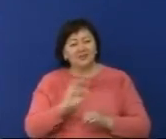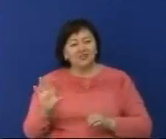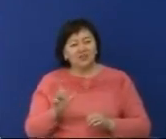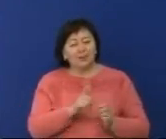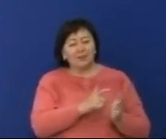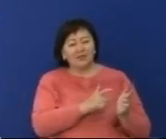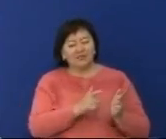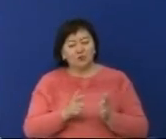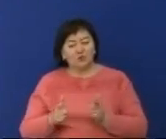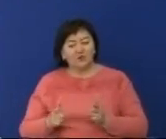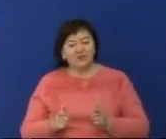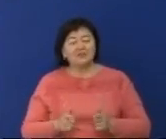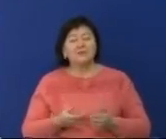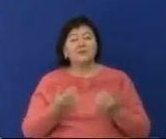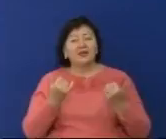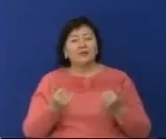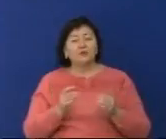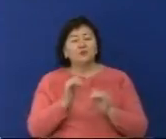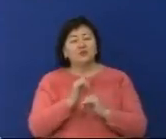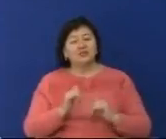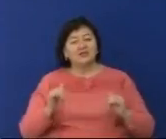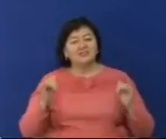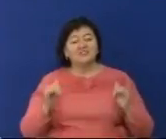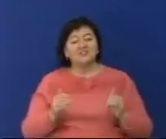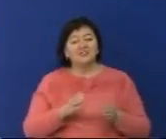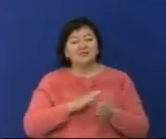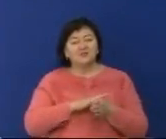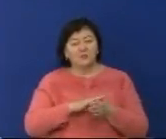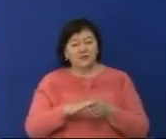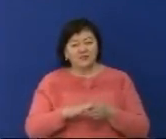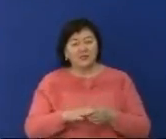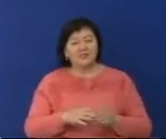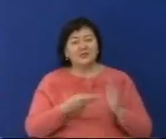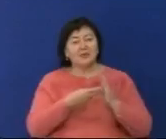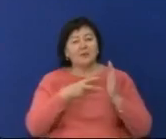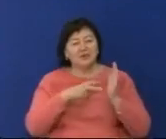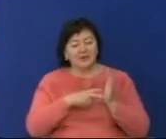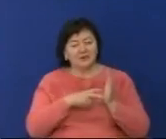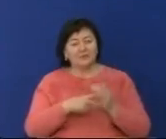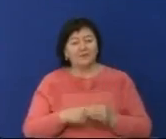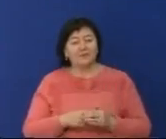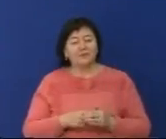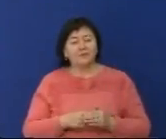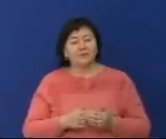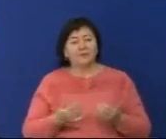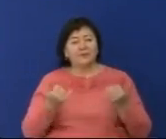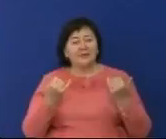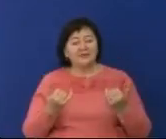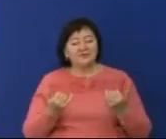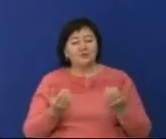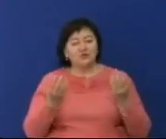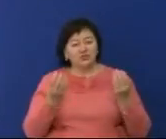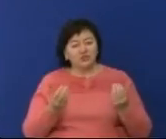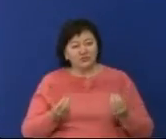Қазақстан армиясының құрылыс және дамуы бағдарламаларының орындалуы туралы баяндады. Сіз бізге адырды заманғы